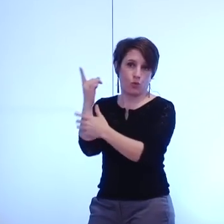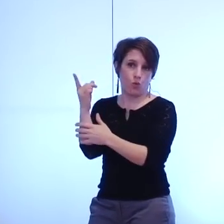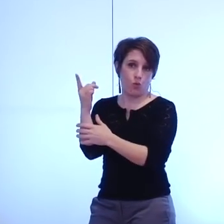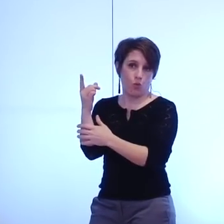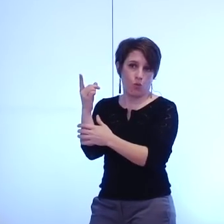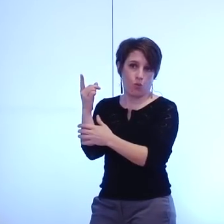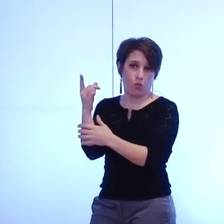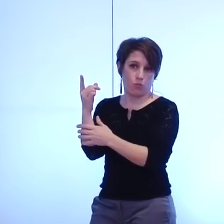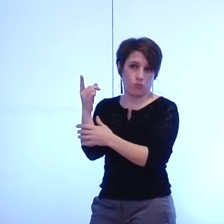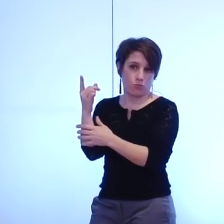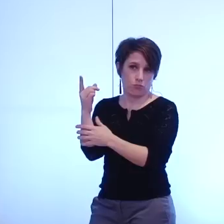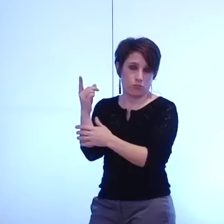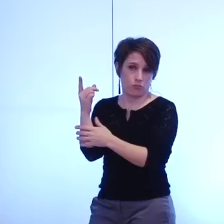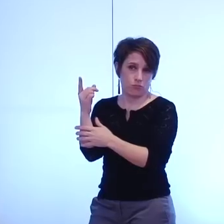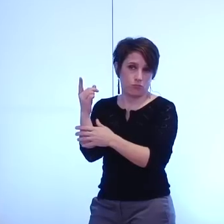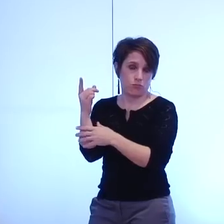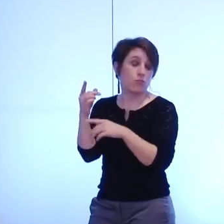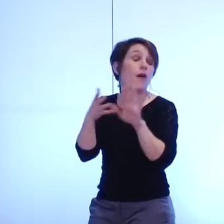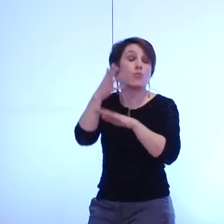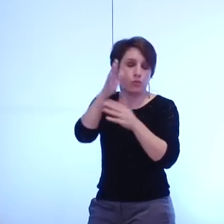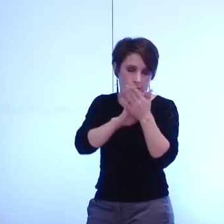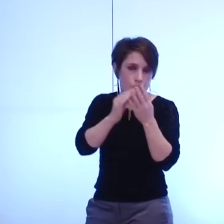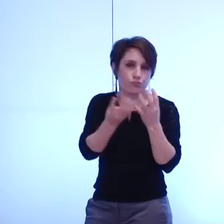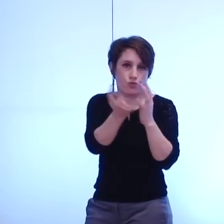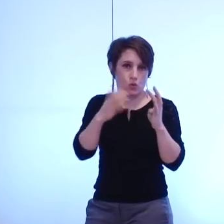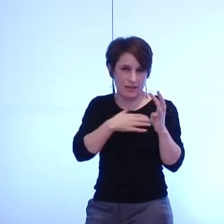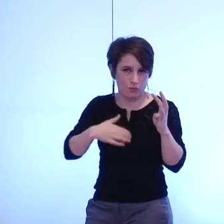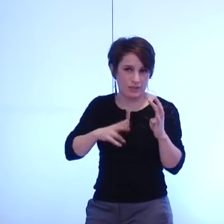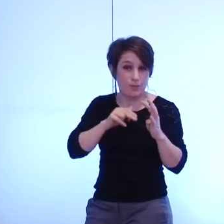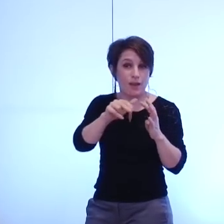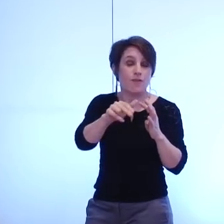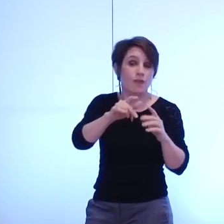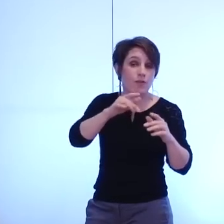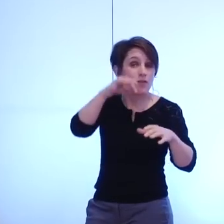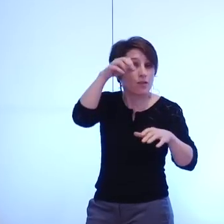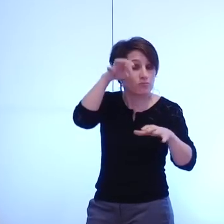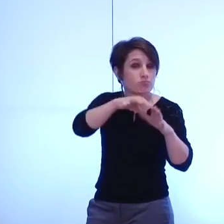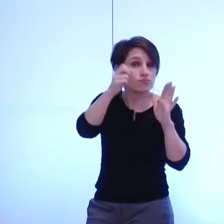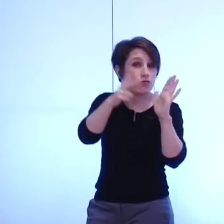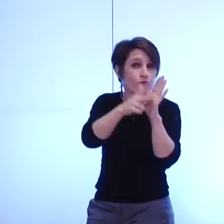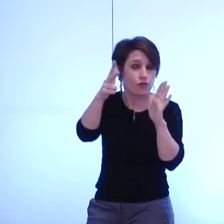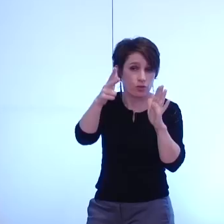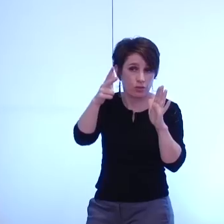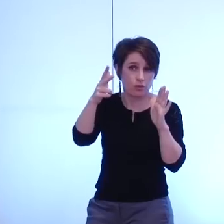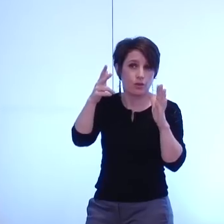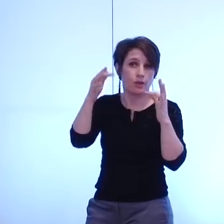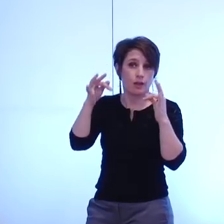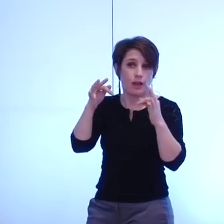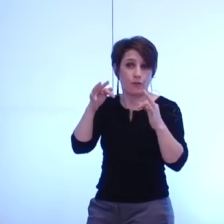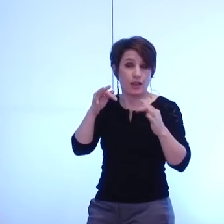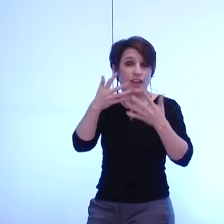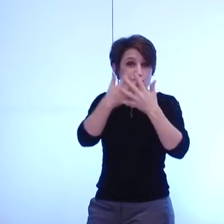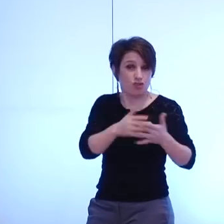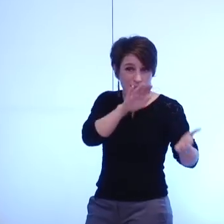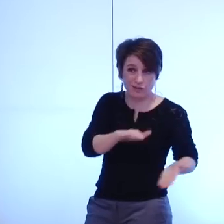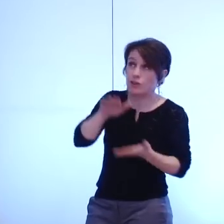temps notre conseil municipal aura délibéré sur les résultats des travaux de la commission locale d'évaluation des charges transférées et notre conseil